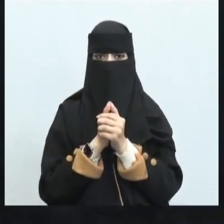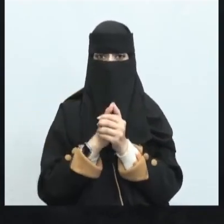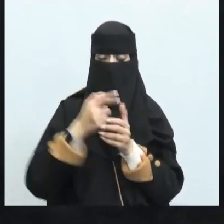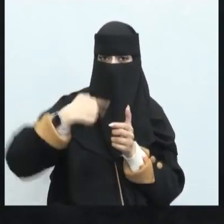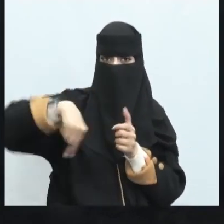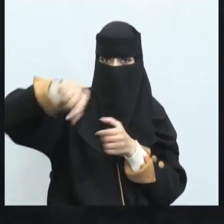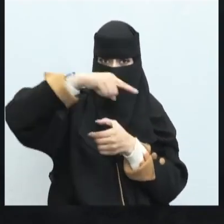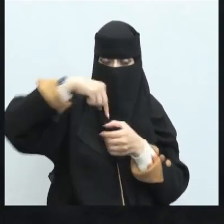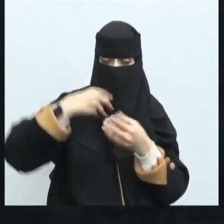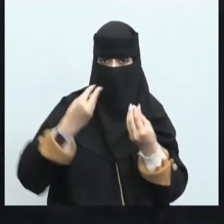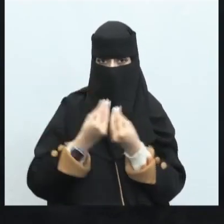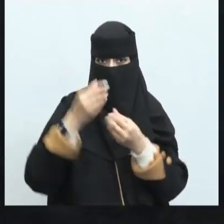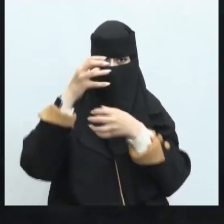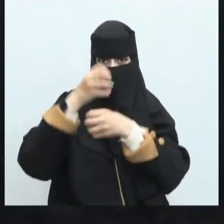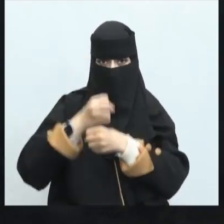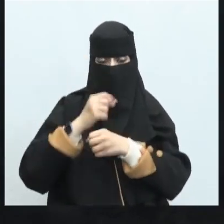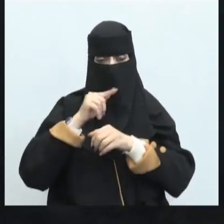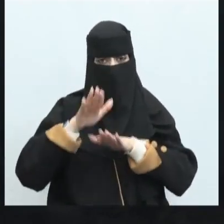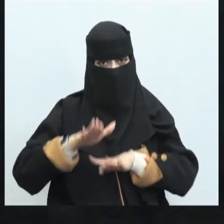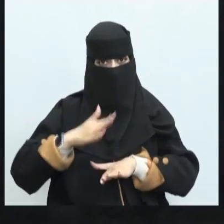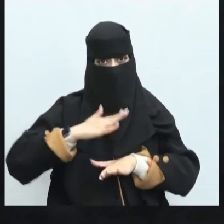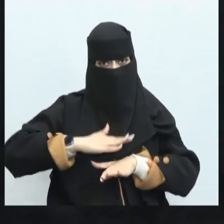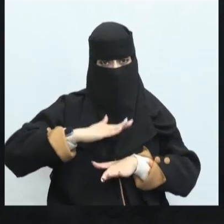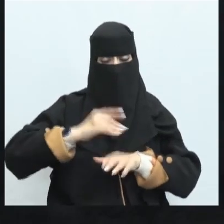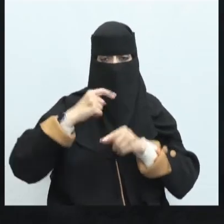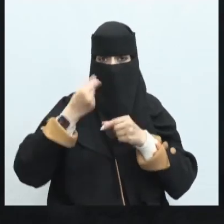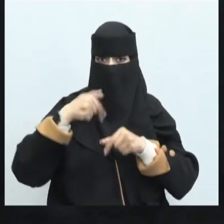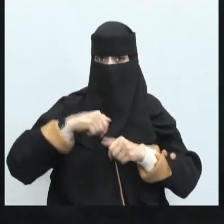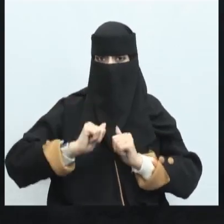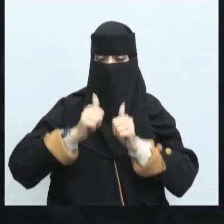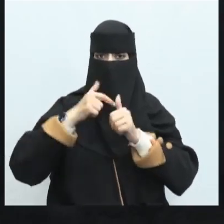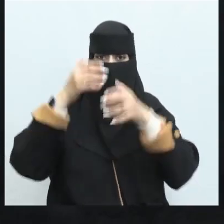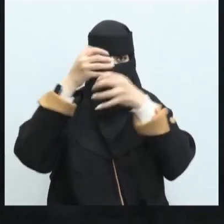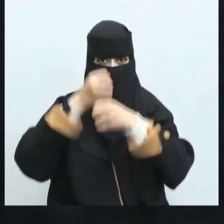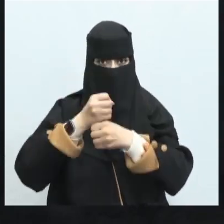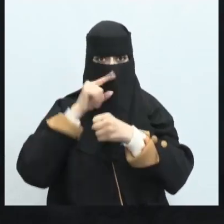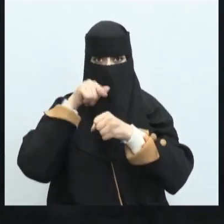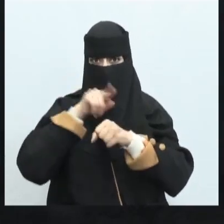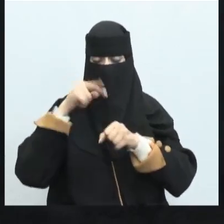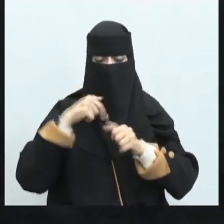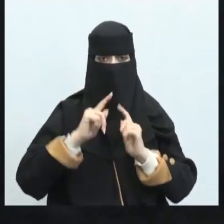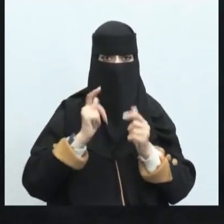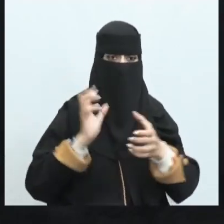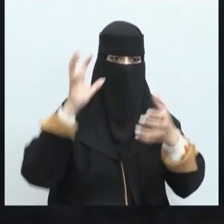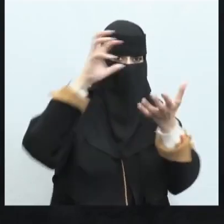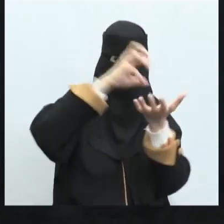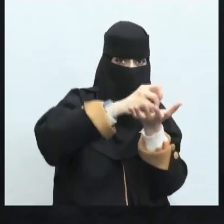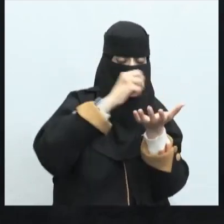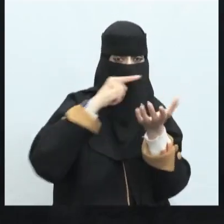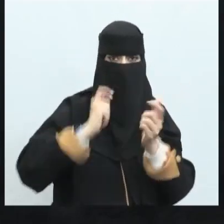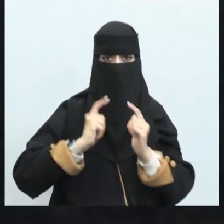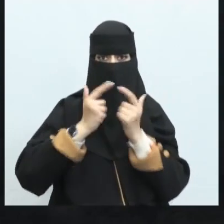أن كل من أتى بجانبنا فأنه سيطمئن وسنستطيع نحن حمايته ويطمئن أيضا ولن يستطيع أحد أن يهجم أو